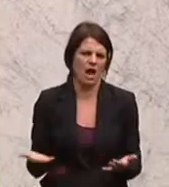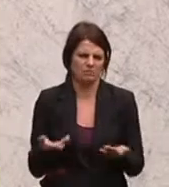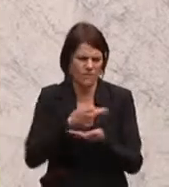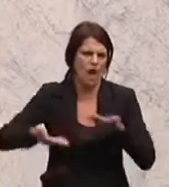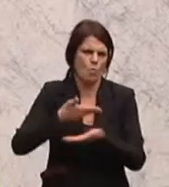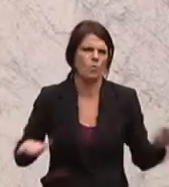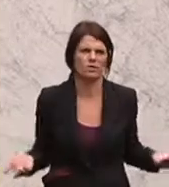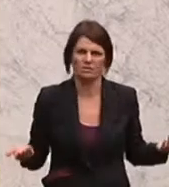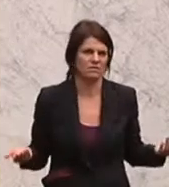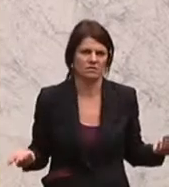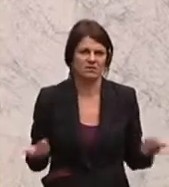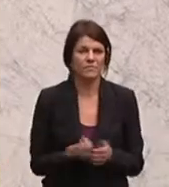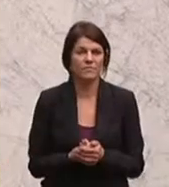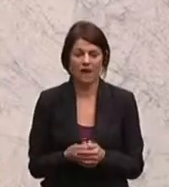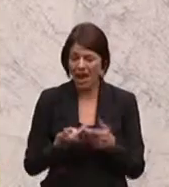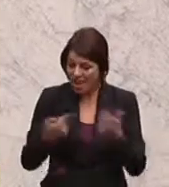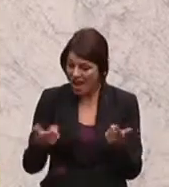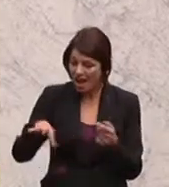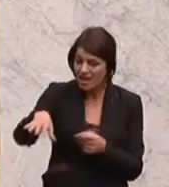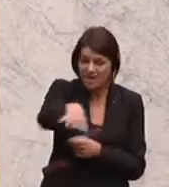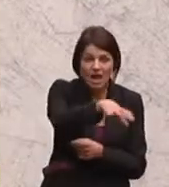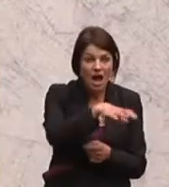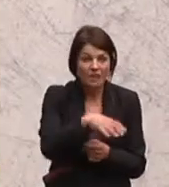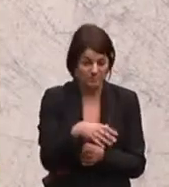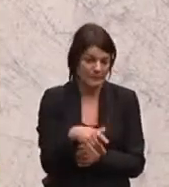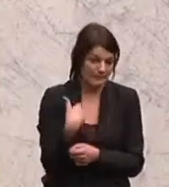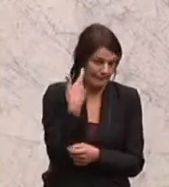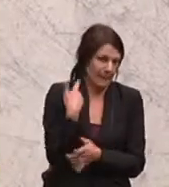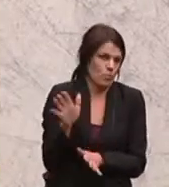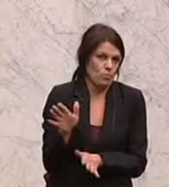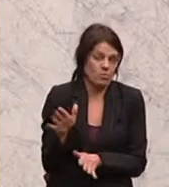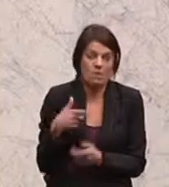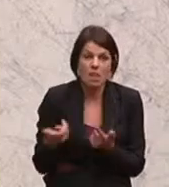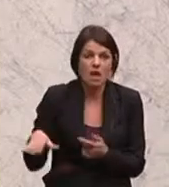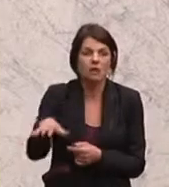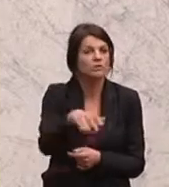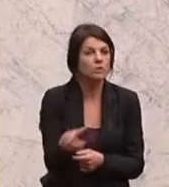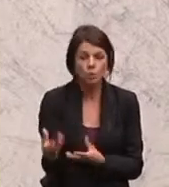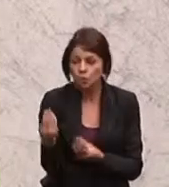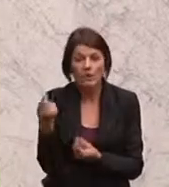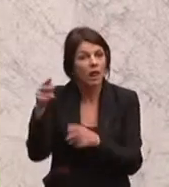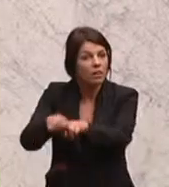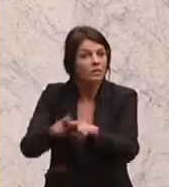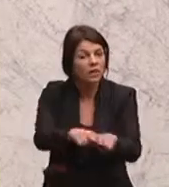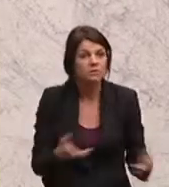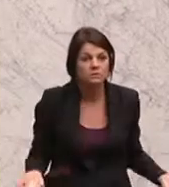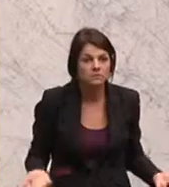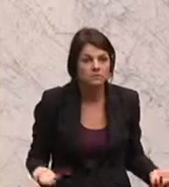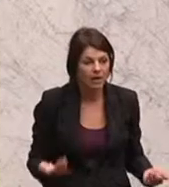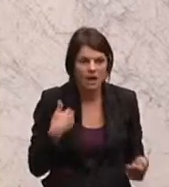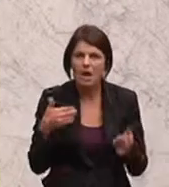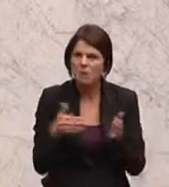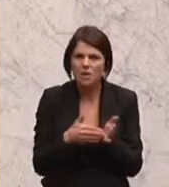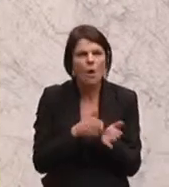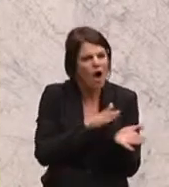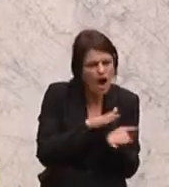Verhandlungen. Weil die Länder haben aus meiner Sicht immer noch zu viel Geld. Wir brauchen eine